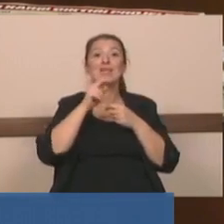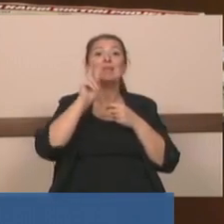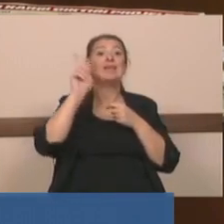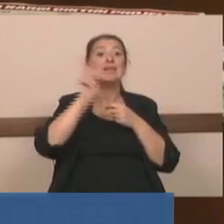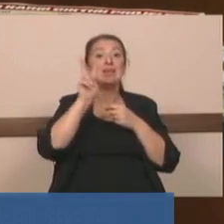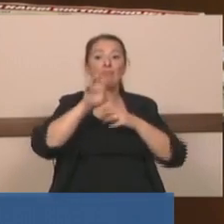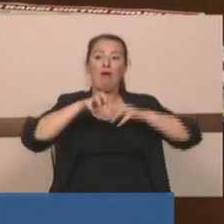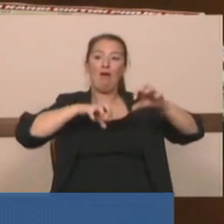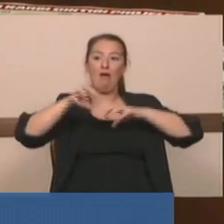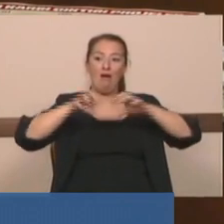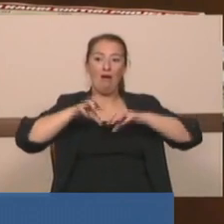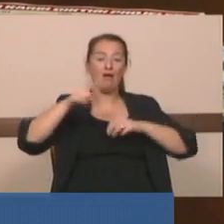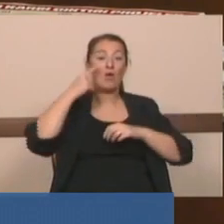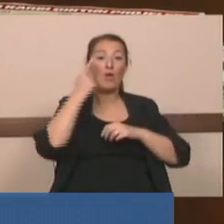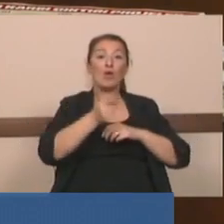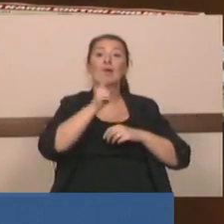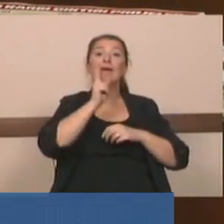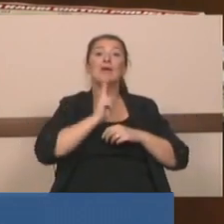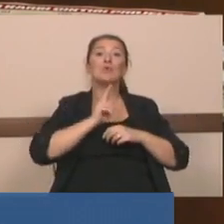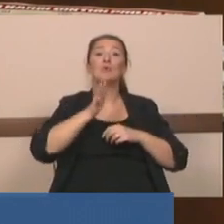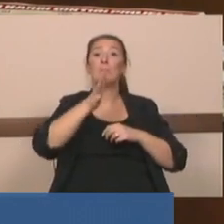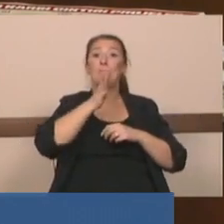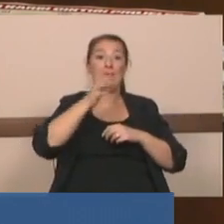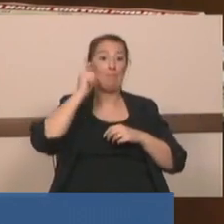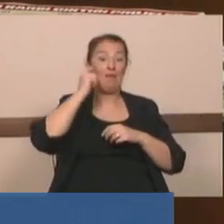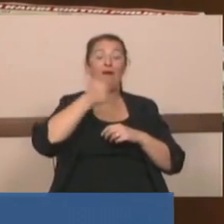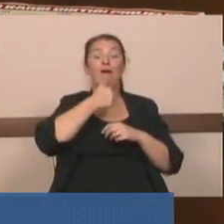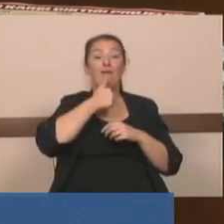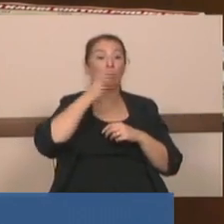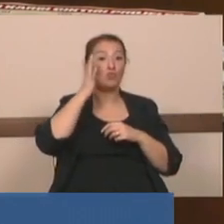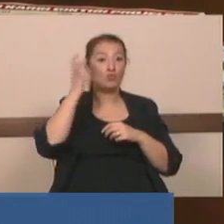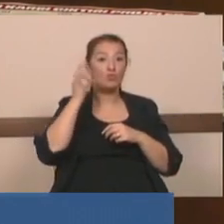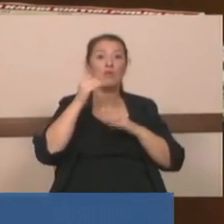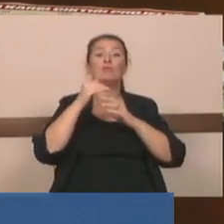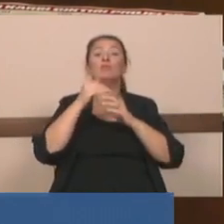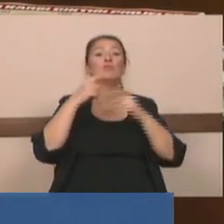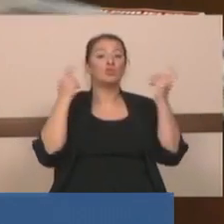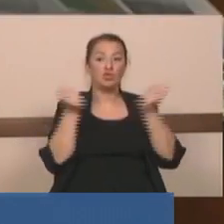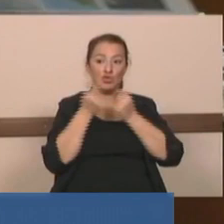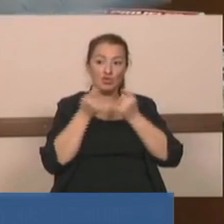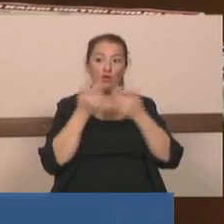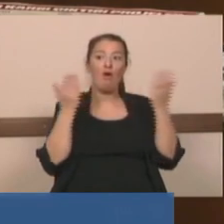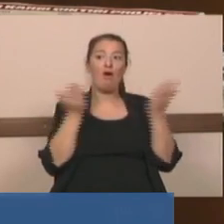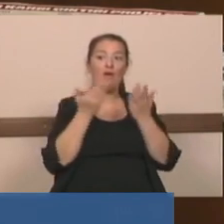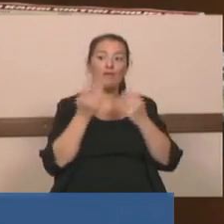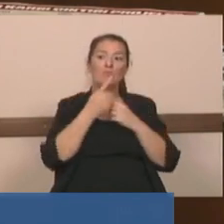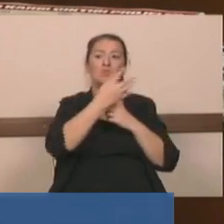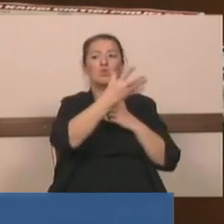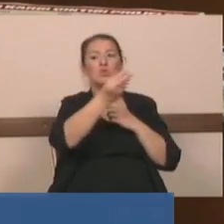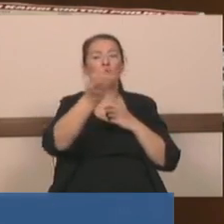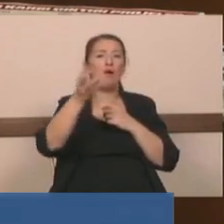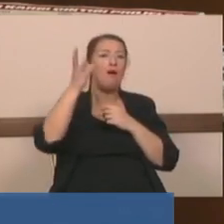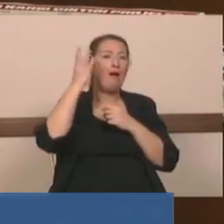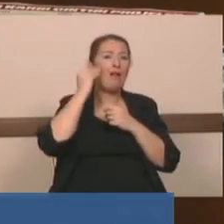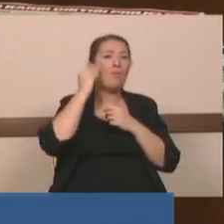iki yüz bilim adamının ayrı ayrı çalıştığı ve hatta sizin birçoğunuzun belki anlamakta